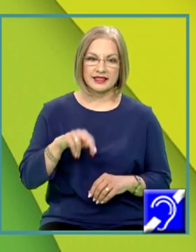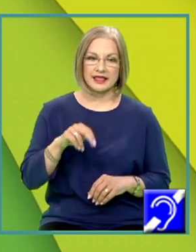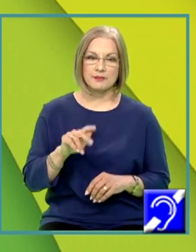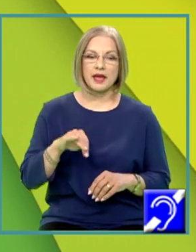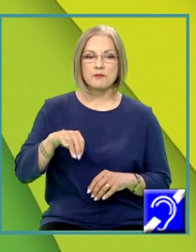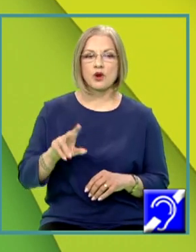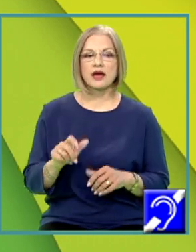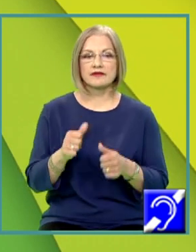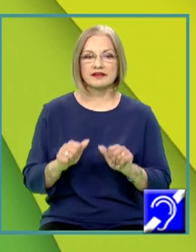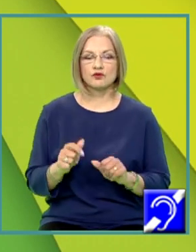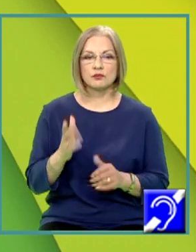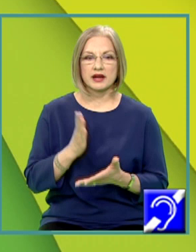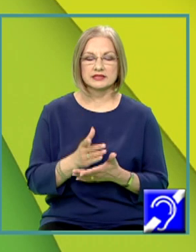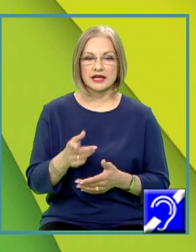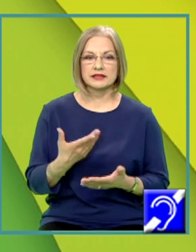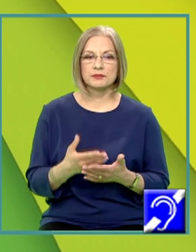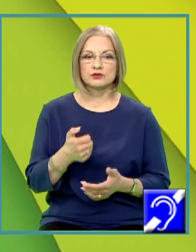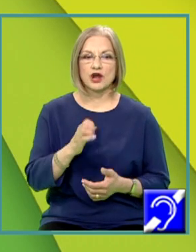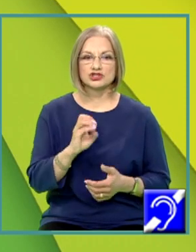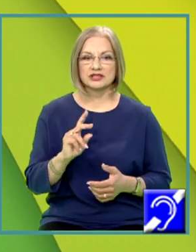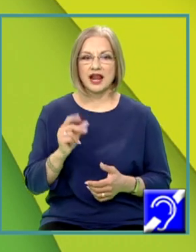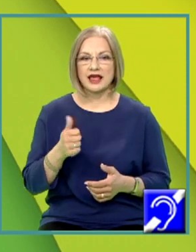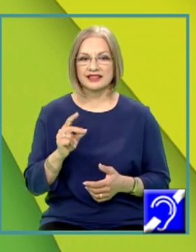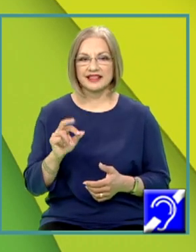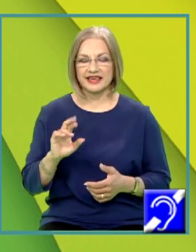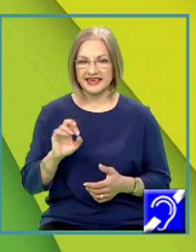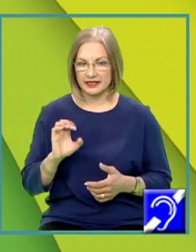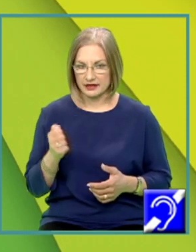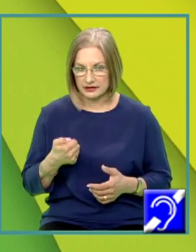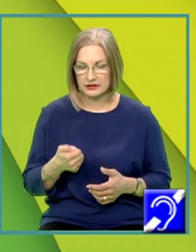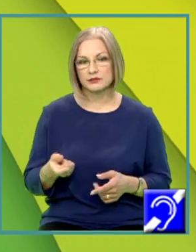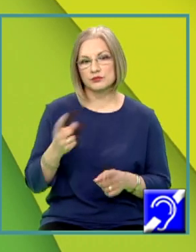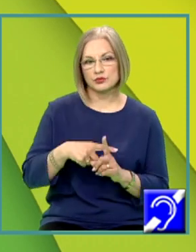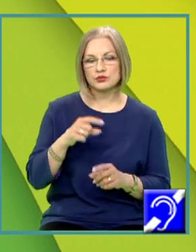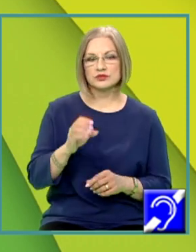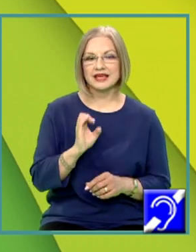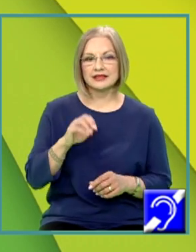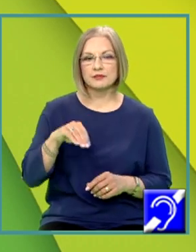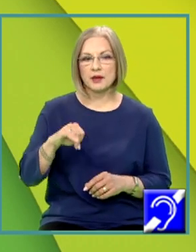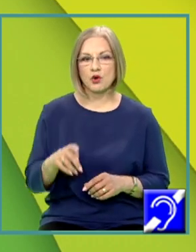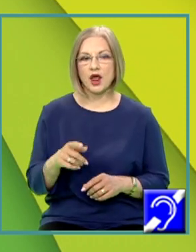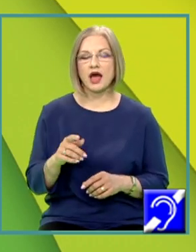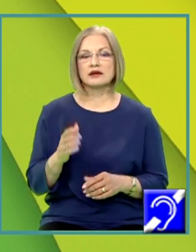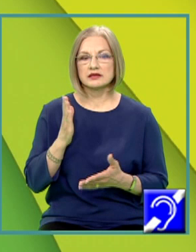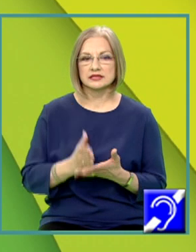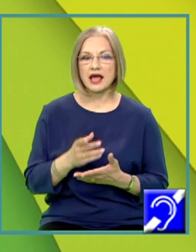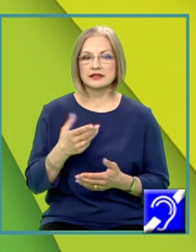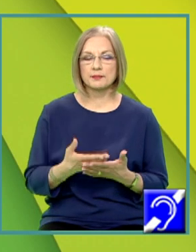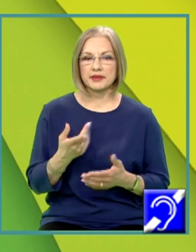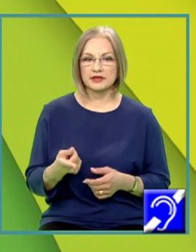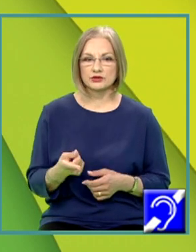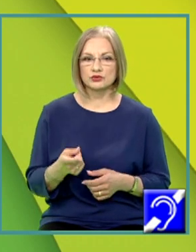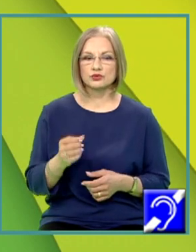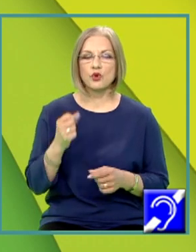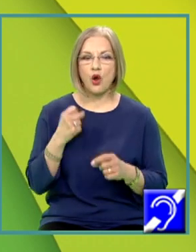molară de formare standard pentru acetaldehide plus entalpia molară standard pentru